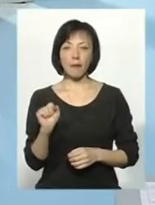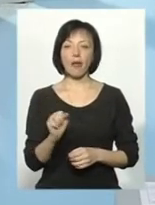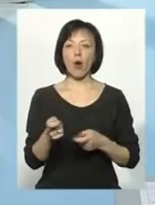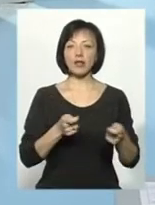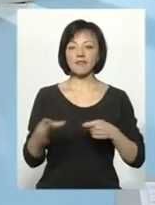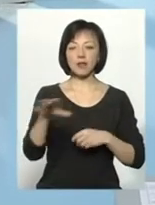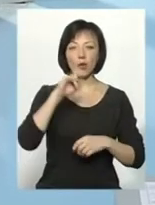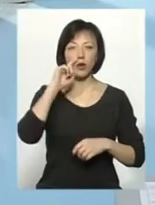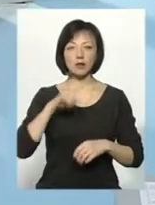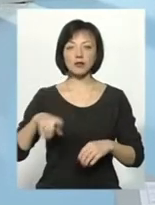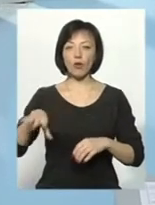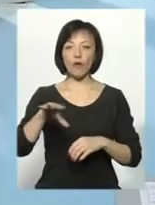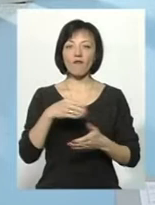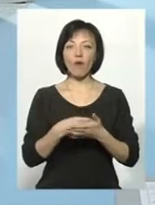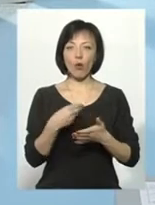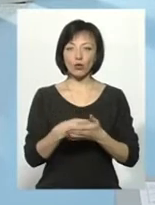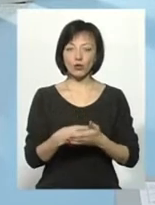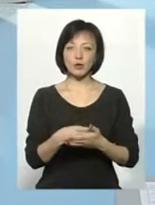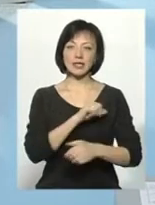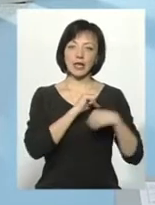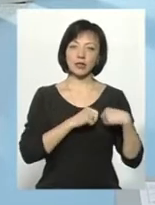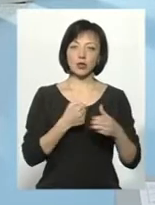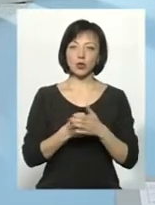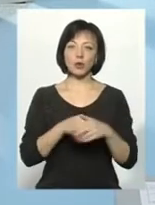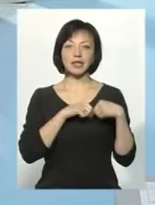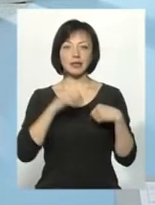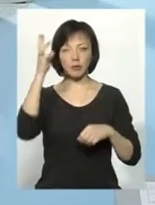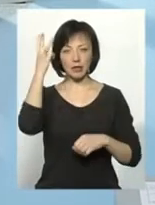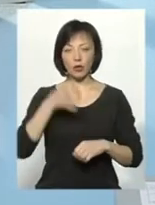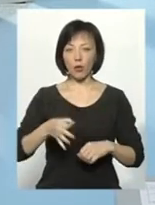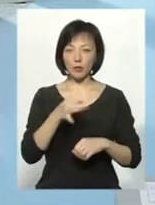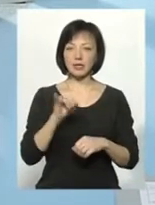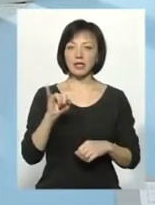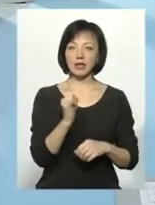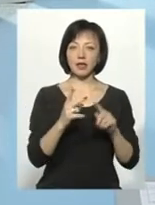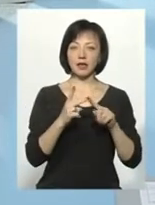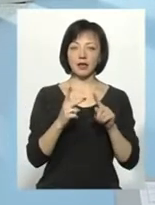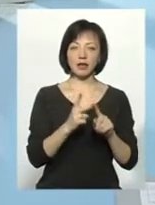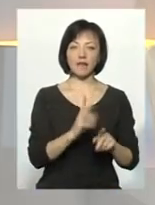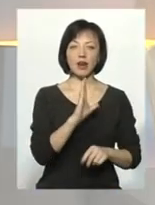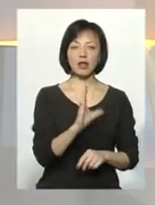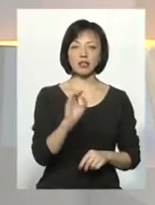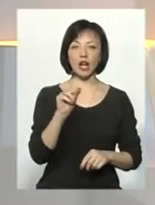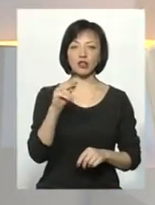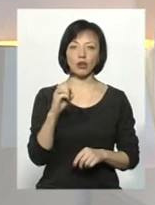благодійного фонду «Серце до серця» у Хмельницькій області. Та Вероніка Стрельченко, волонтер цього ж